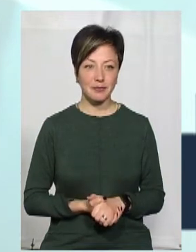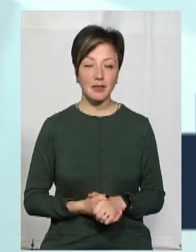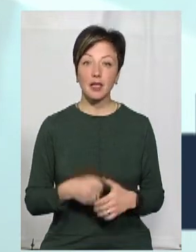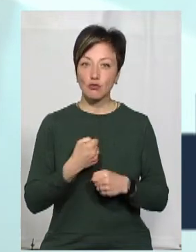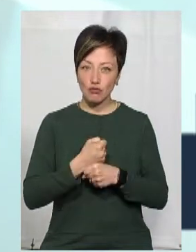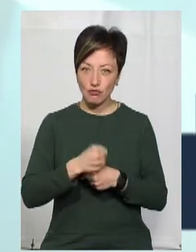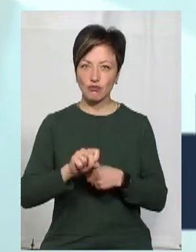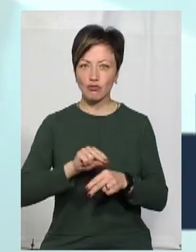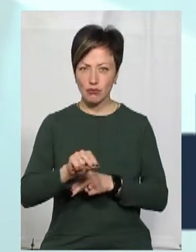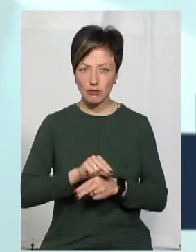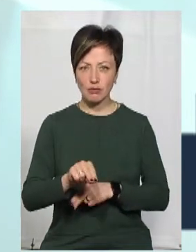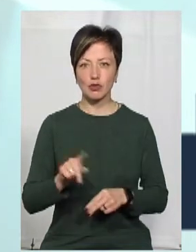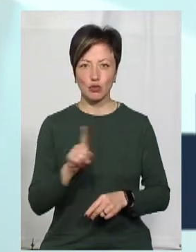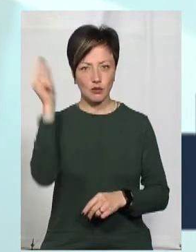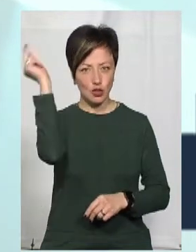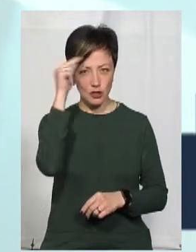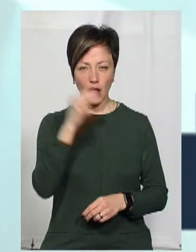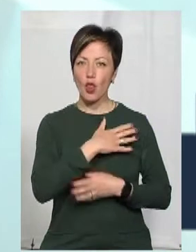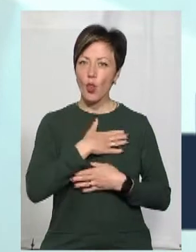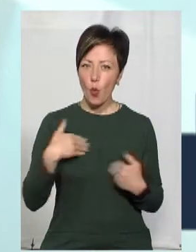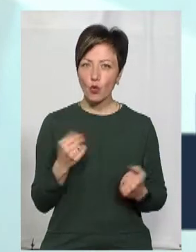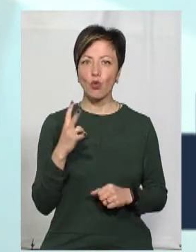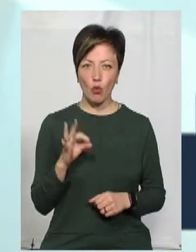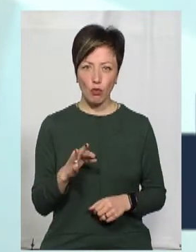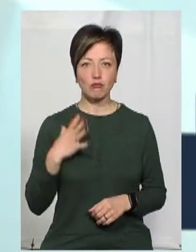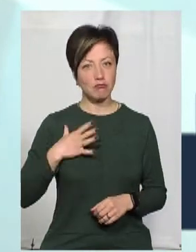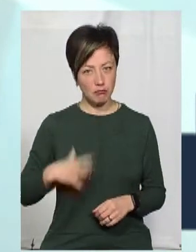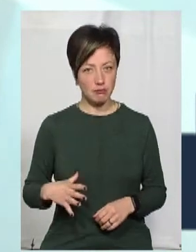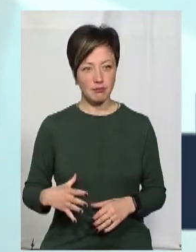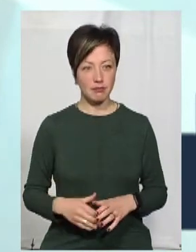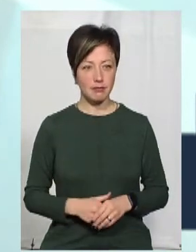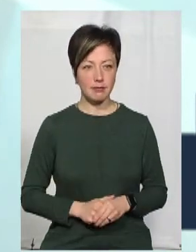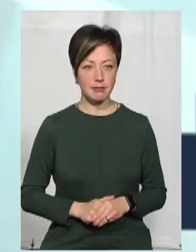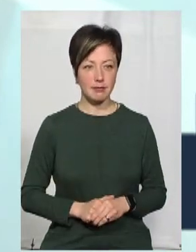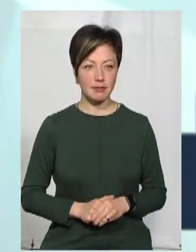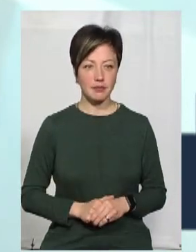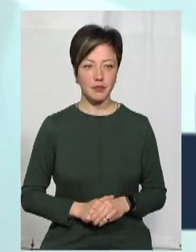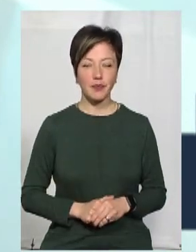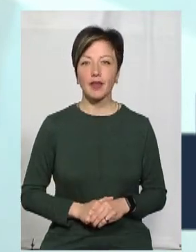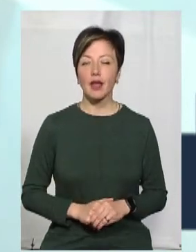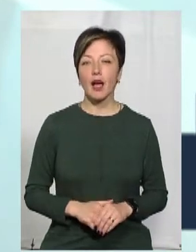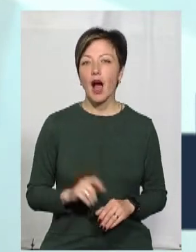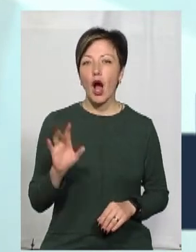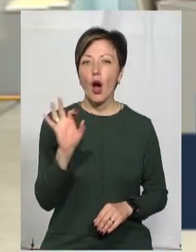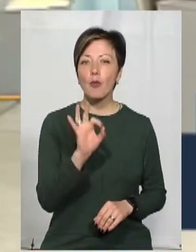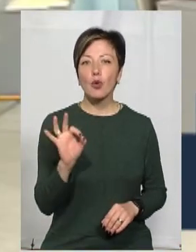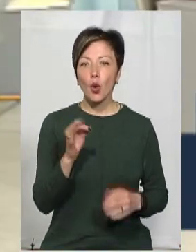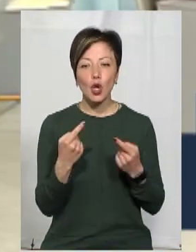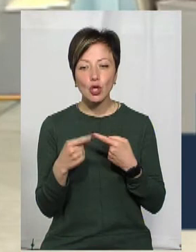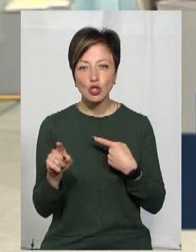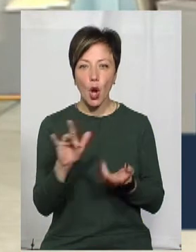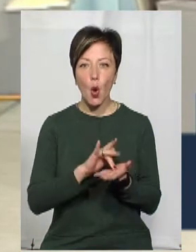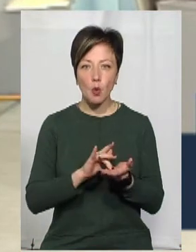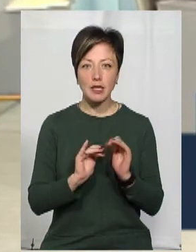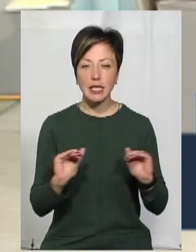Заставляю, вчую, настаюю, щоб вчився. Не хоче, але мусе. А те, що стосується інших ромських